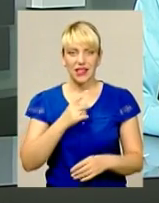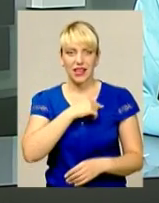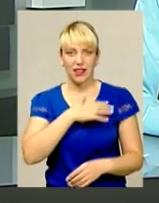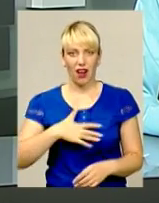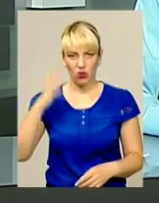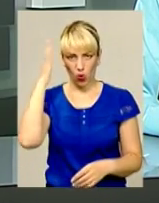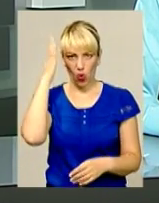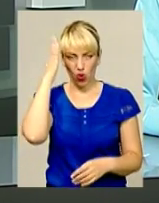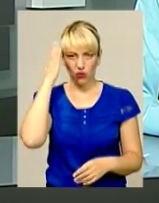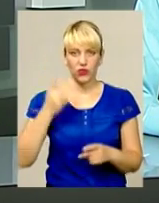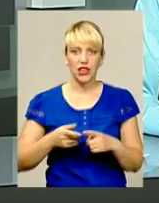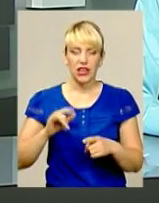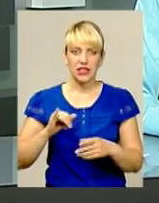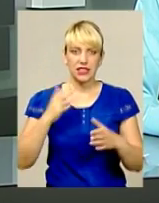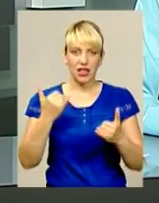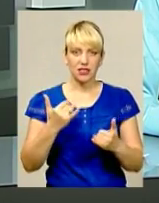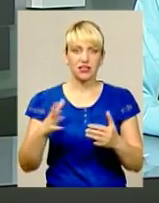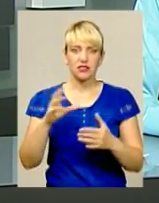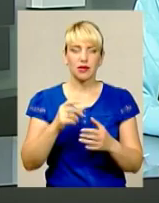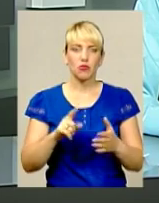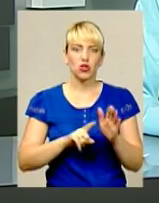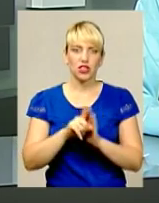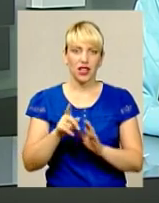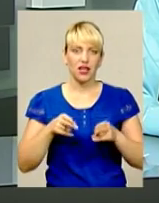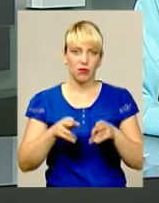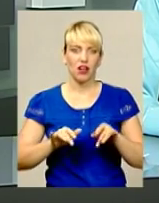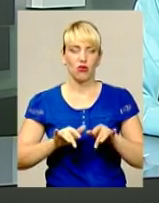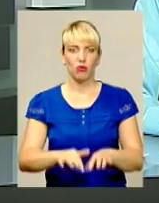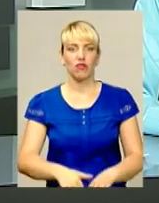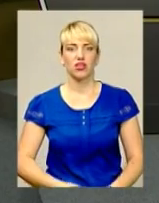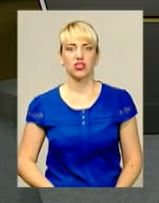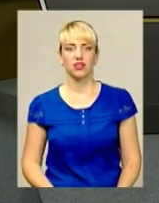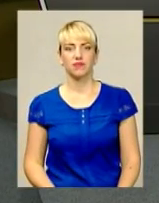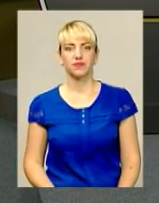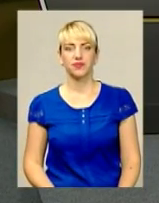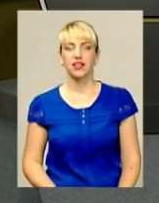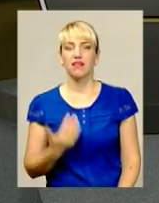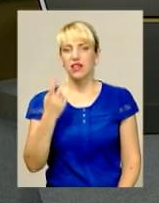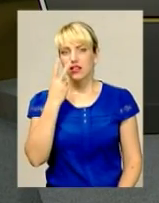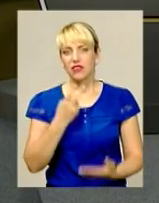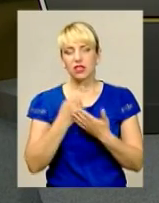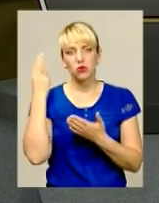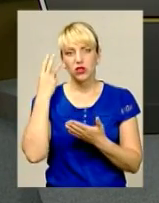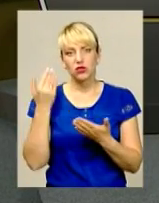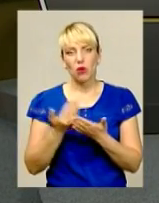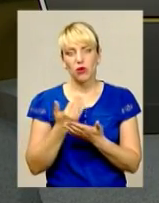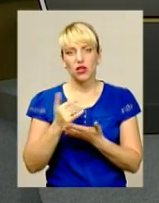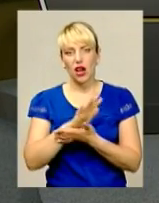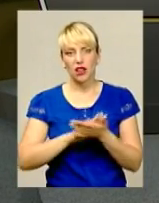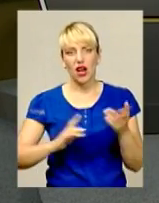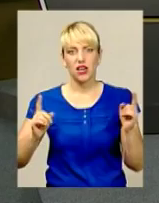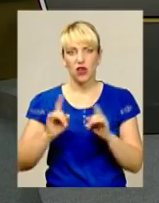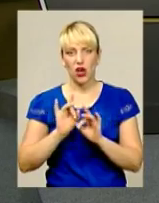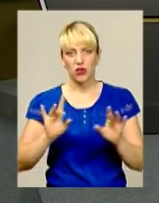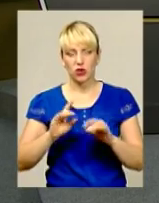встановлює всі обставини події за фактом справи розпочаток кримінальне провадження. Ви дивитесь Подільську панораму. Далі короткий